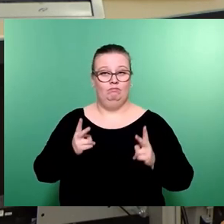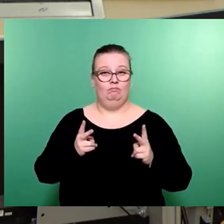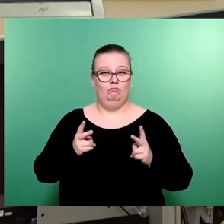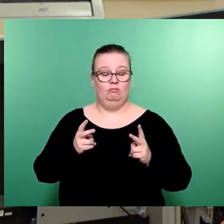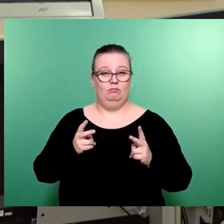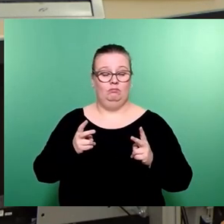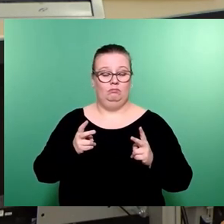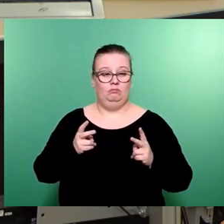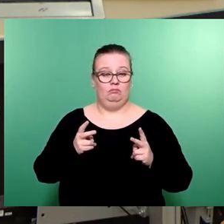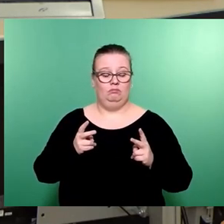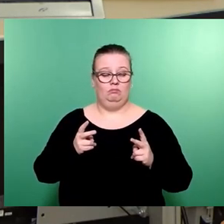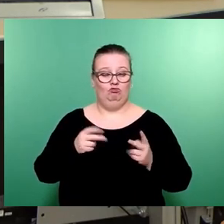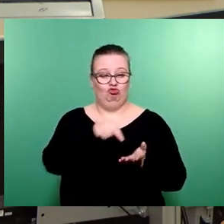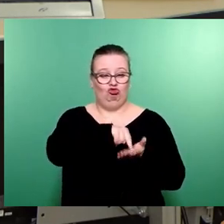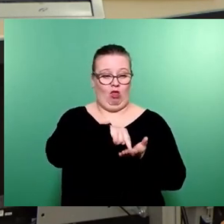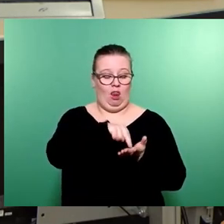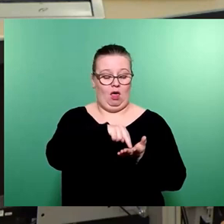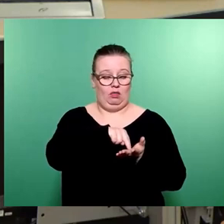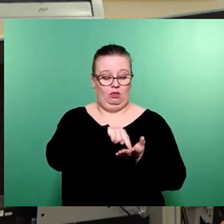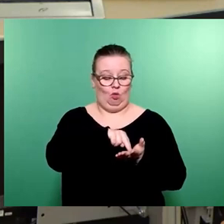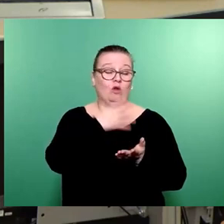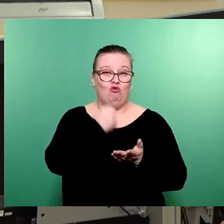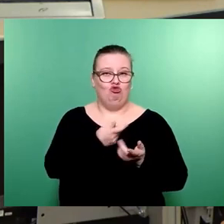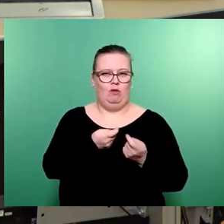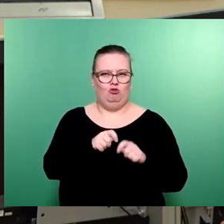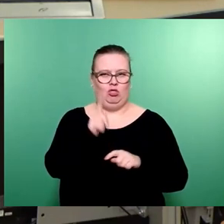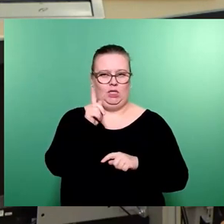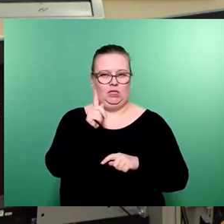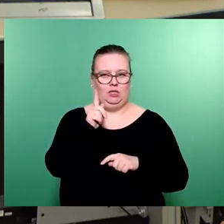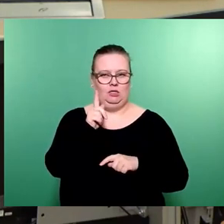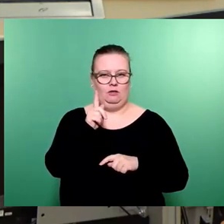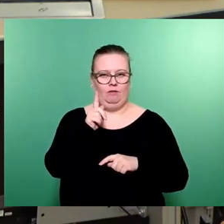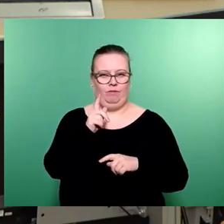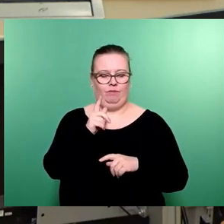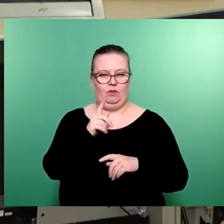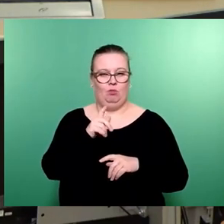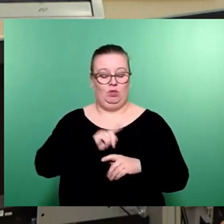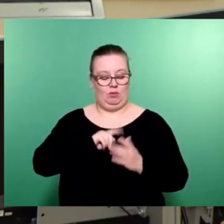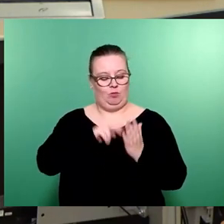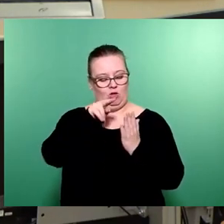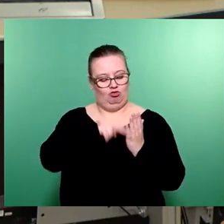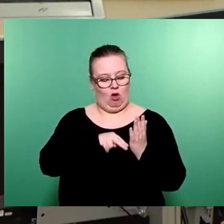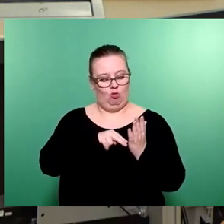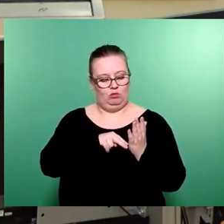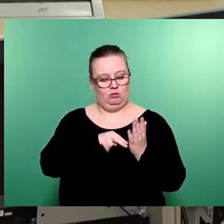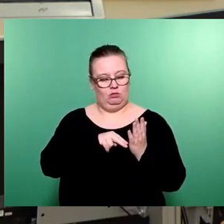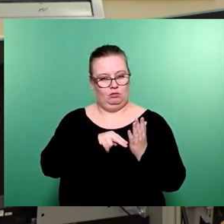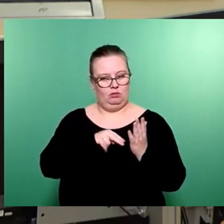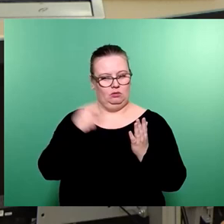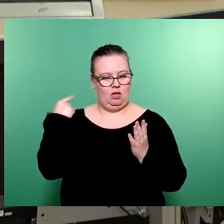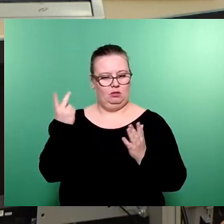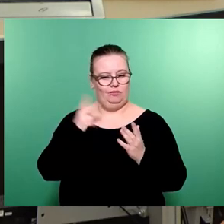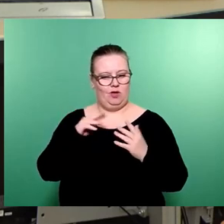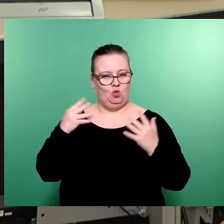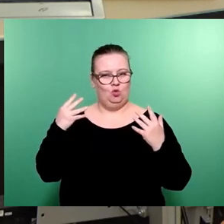beschlossen oder will es beschließen, der, ich habe mal nachgeguckt, seit 2009 zumindest in